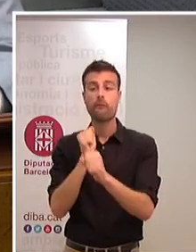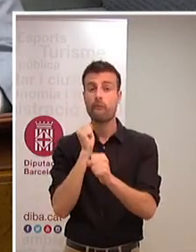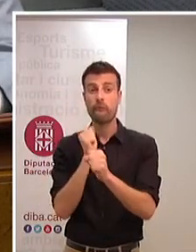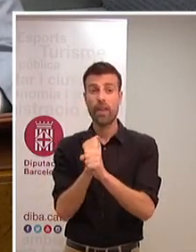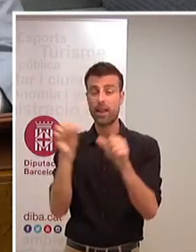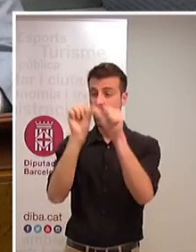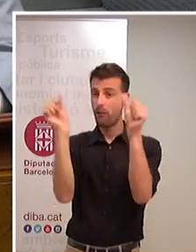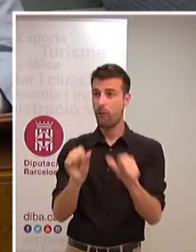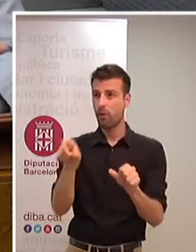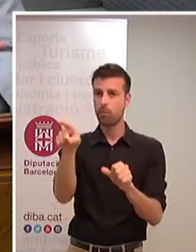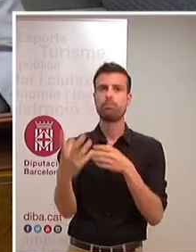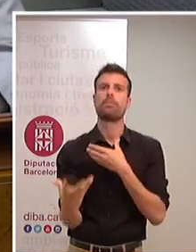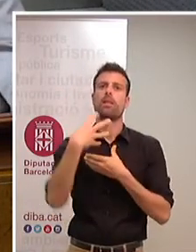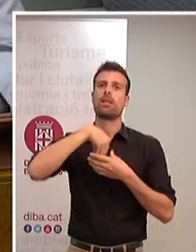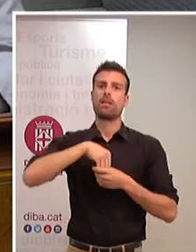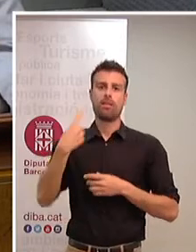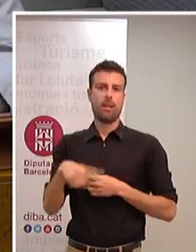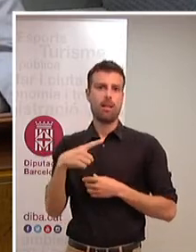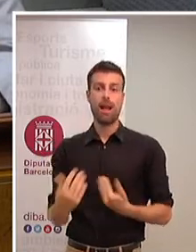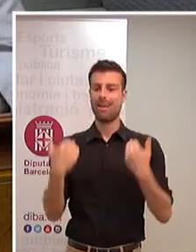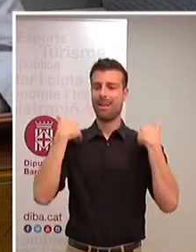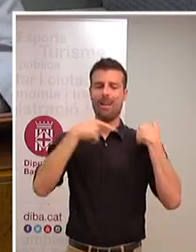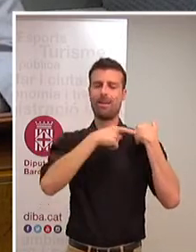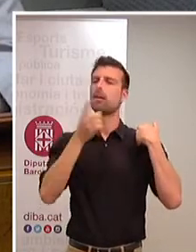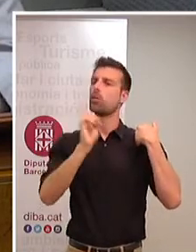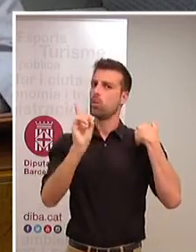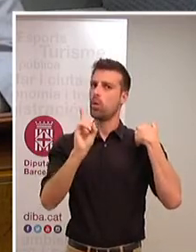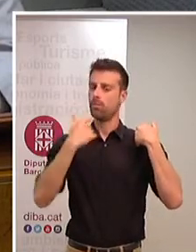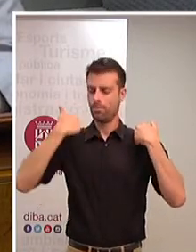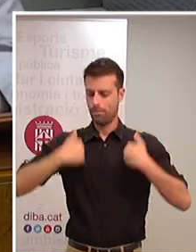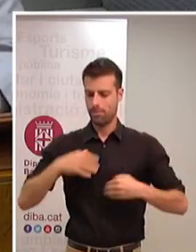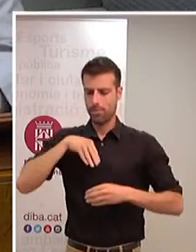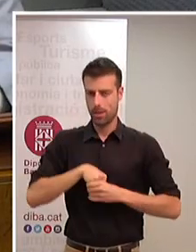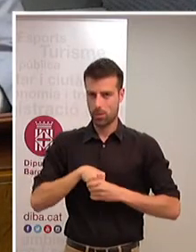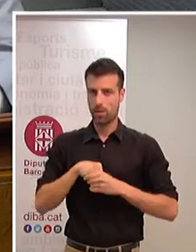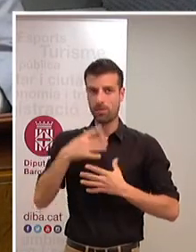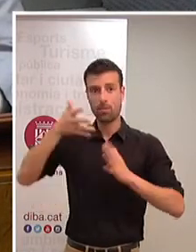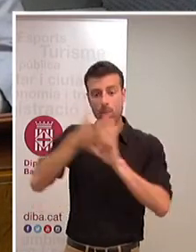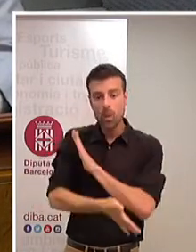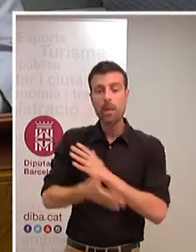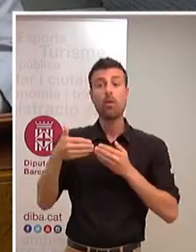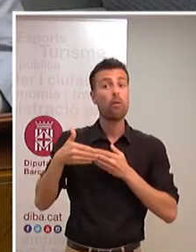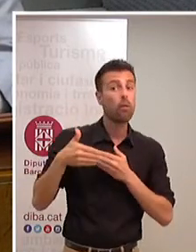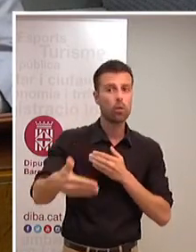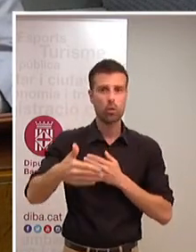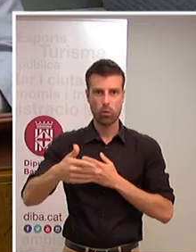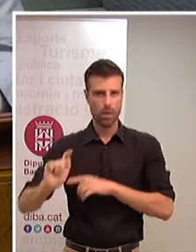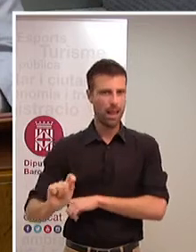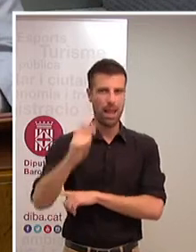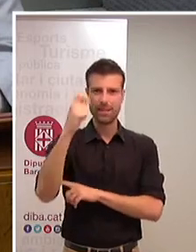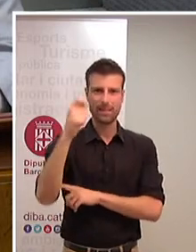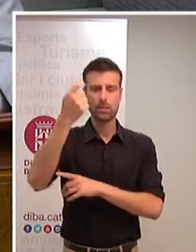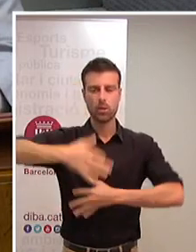dins de tu mateixa. No ho porta el càrrec, ho porta la persona i, per tant, segur que el futur estarà ple d'èxits i estarem